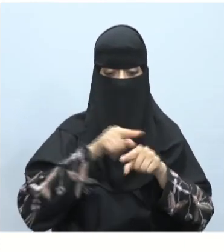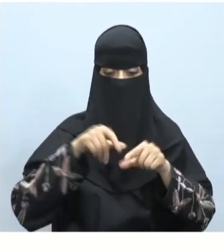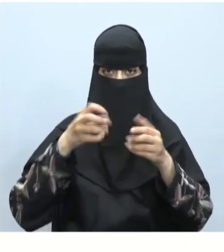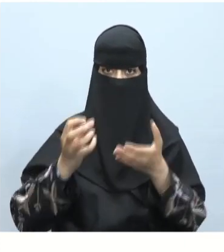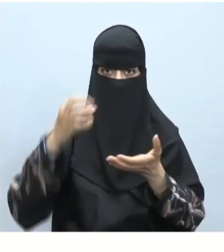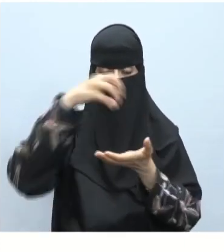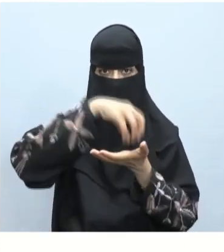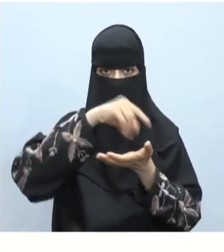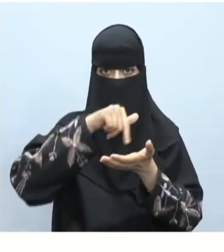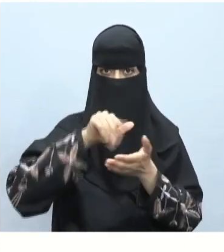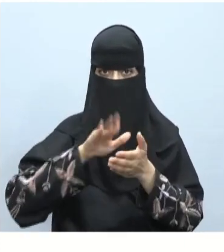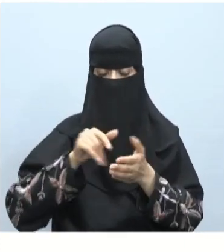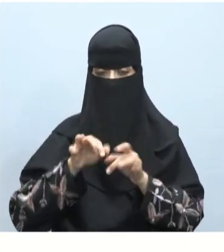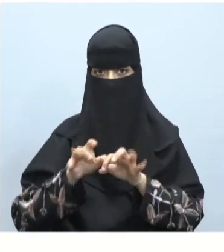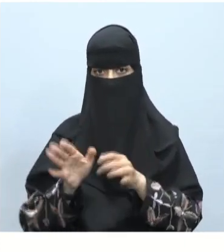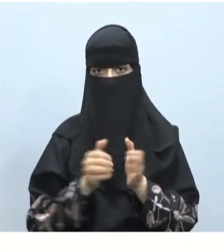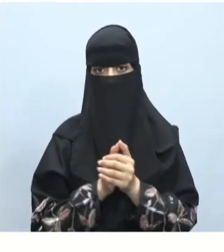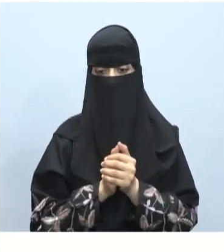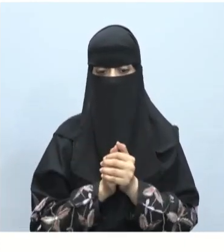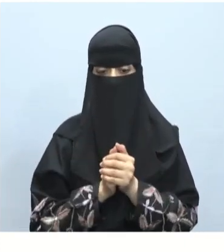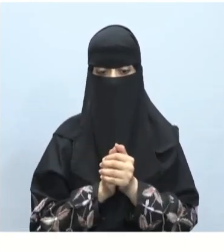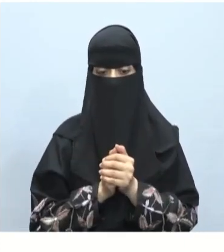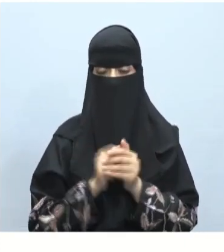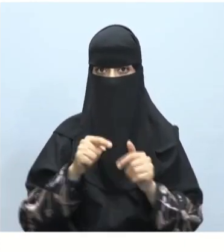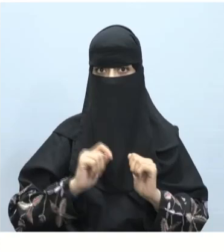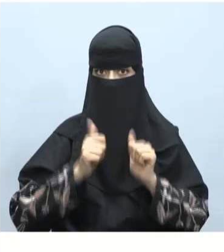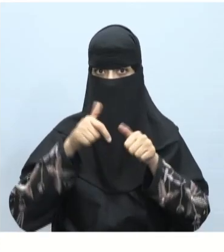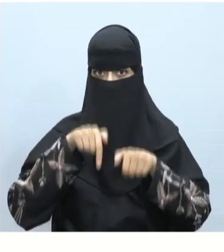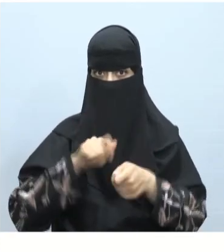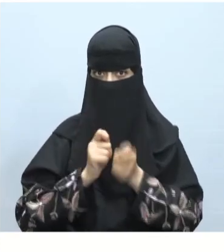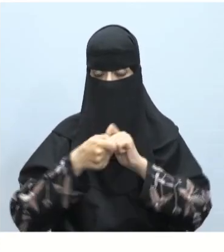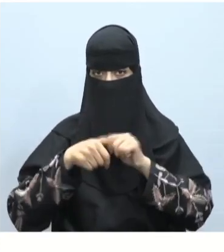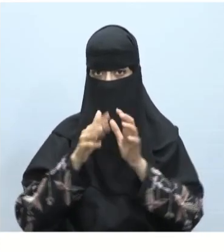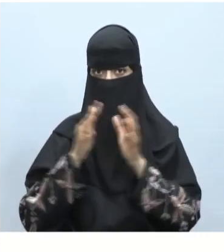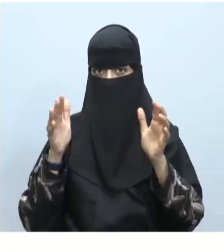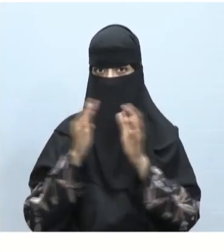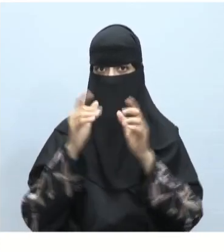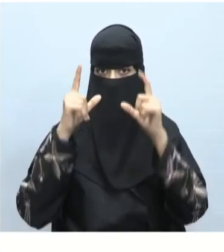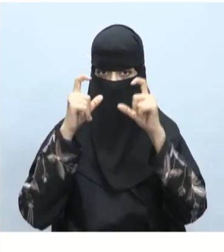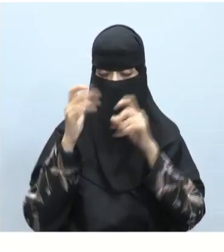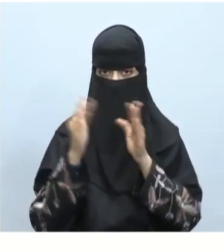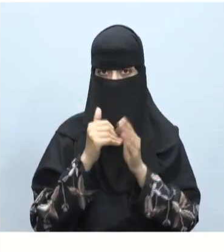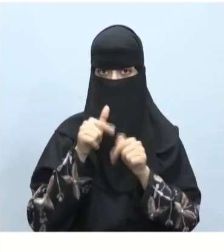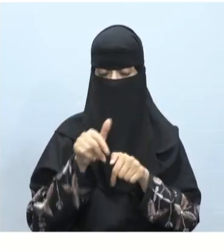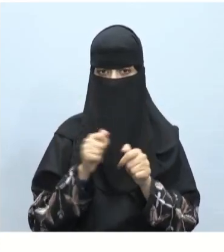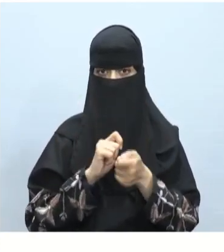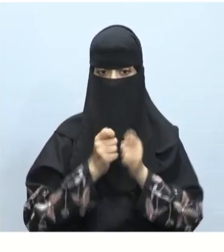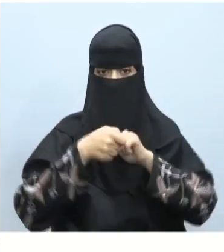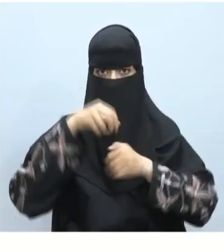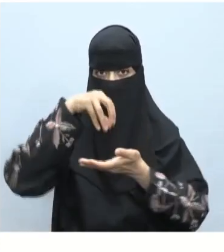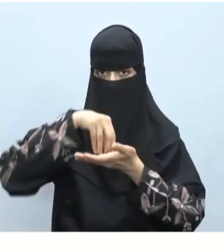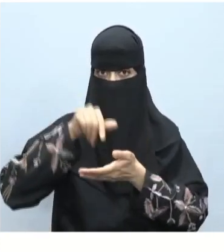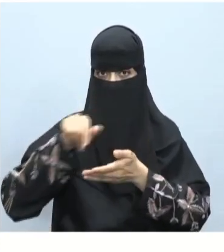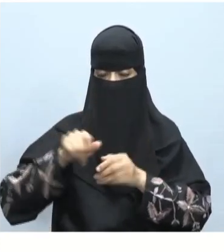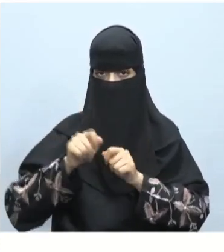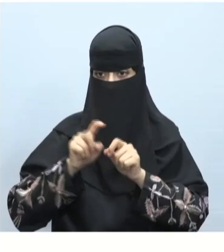موقعك الإلكترون تستطيع أيضا تغيير حجم الصورة وتغيير موقعها